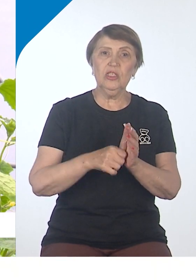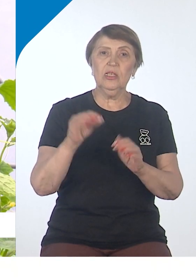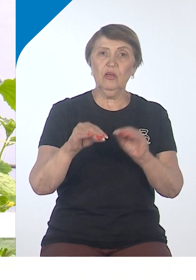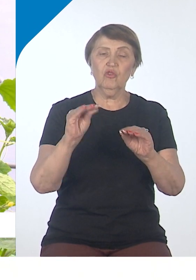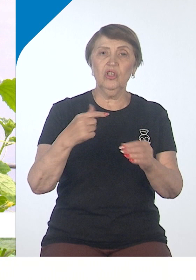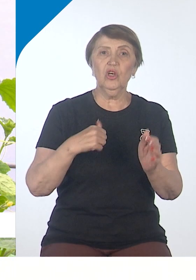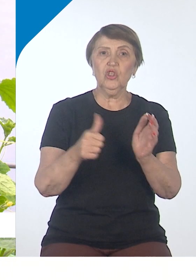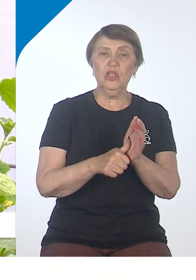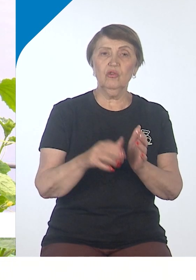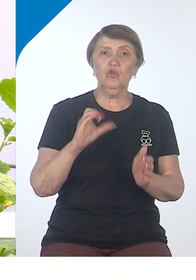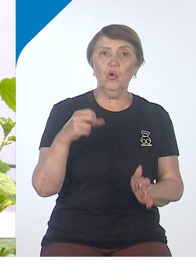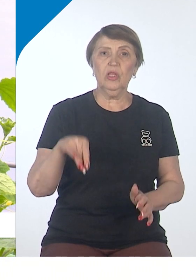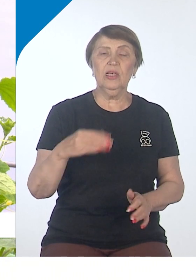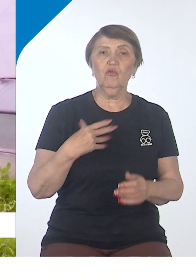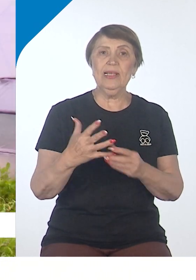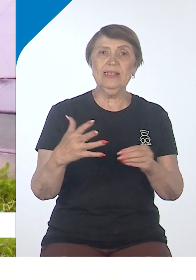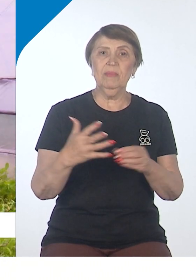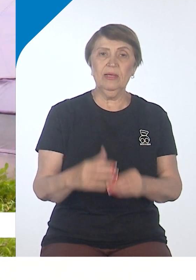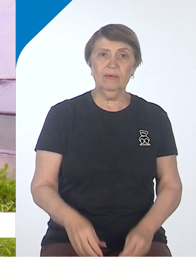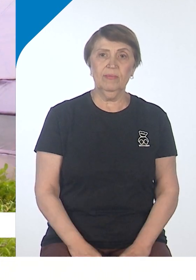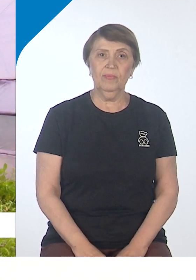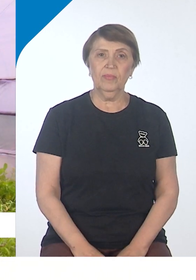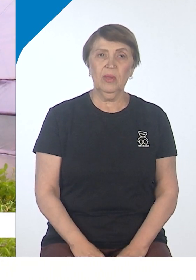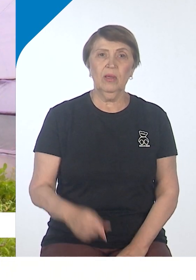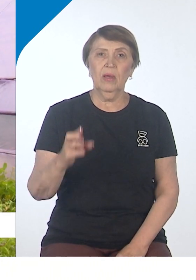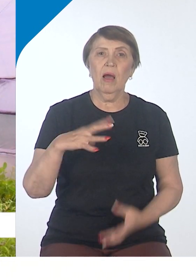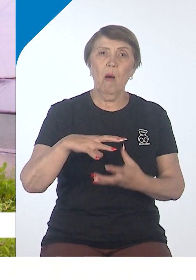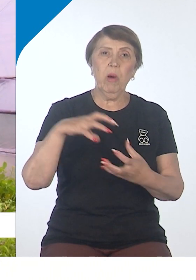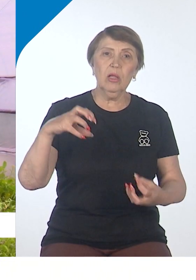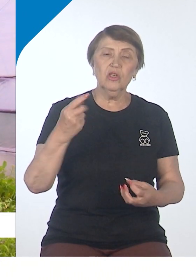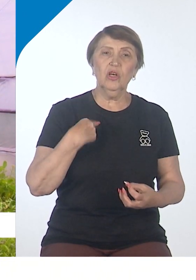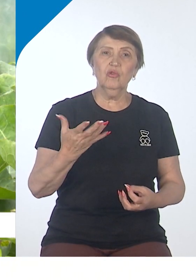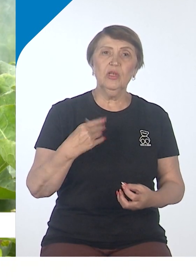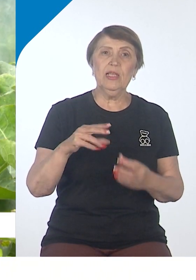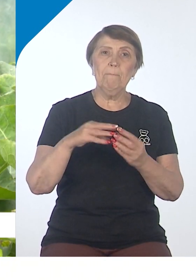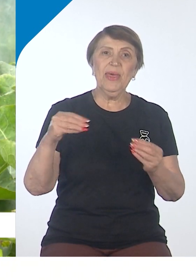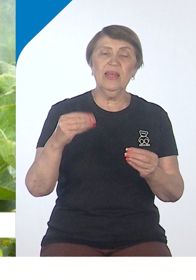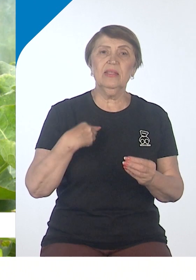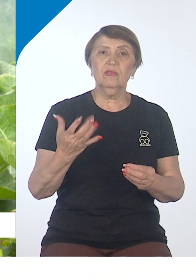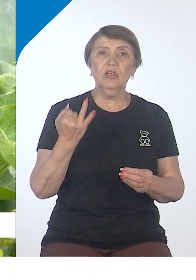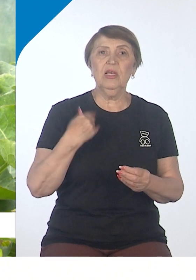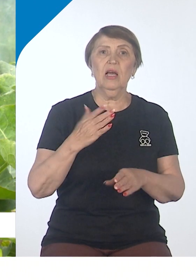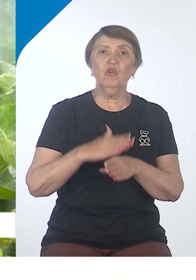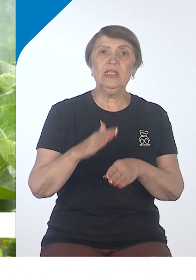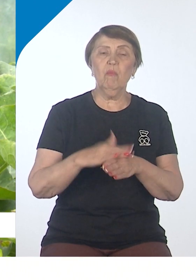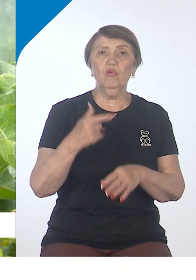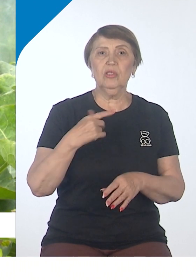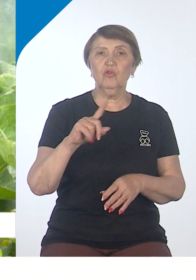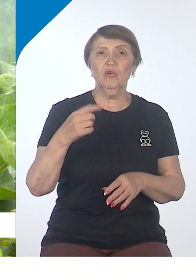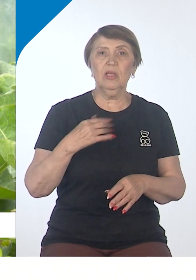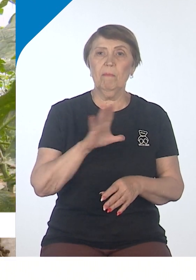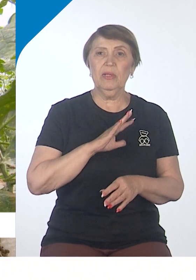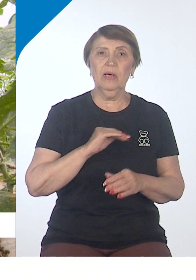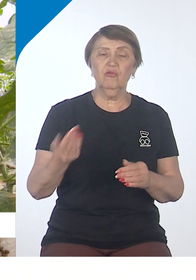земли. Еще гектар овощей открытого грунта. Баклажаны, перцы и капуста тоже хотели бы под крышу. Из-за холодов кое-что даже